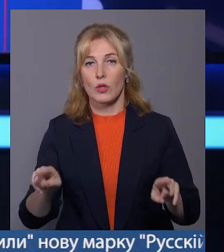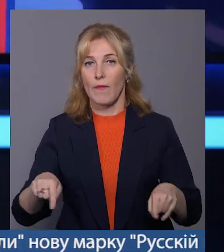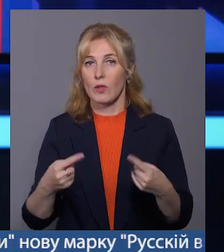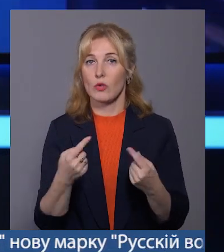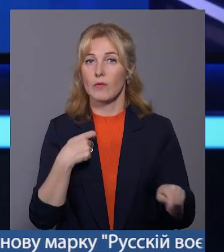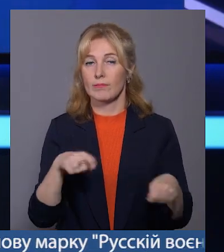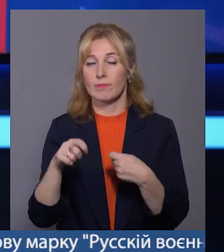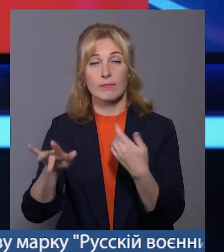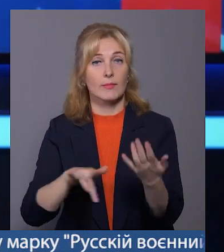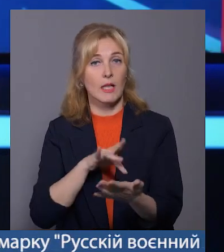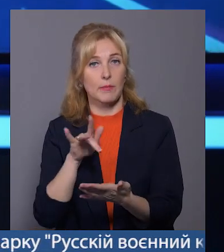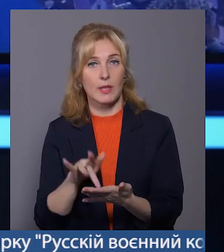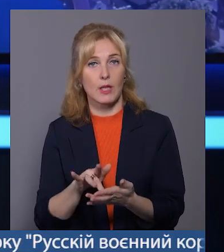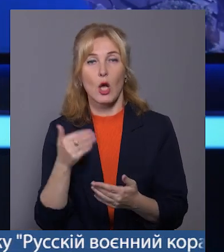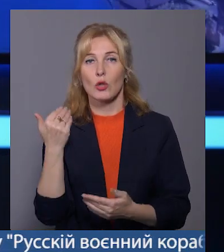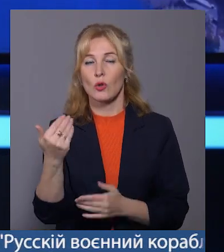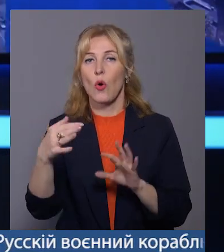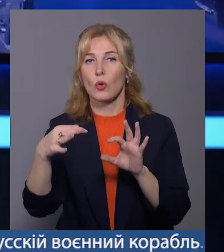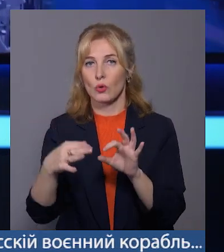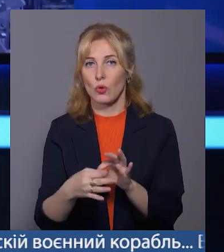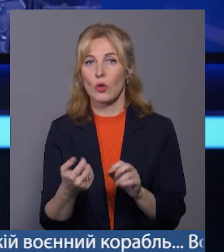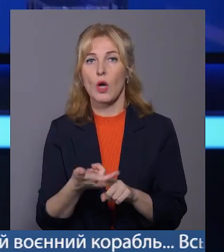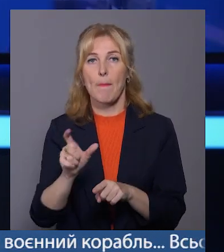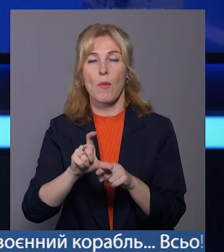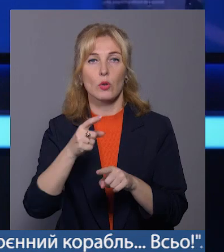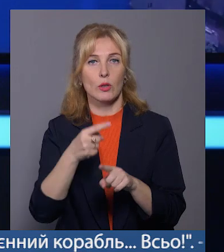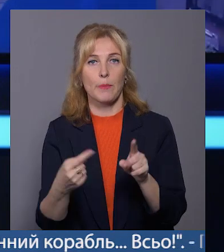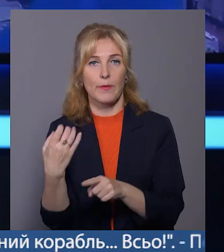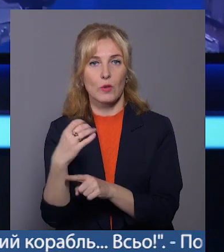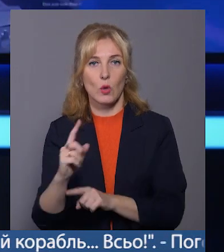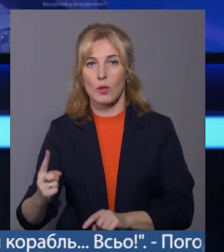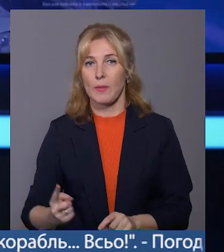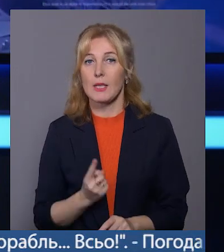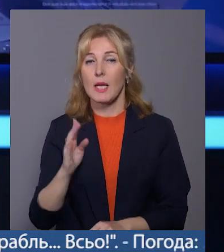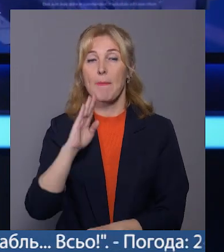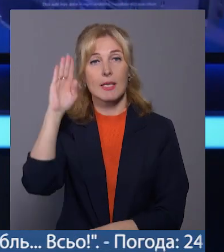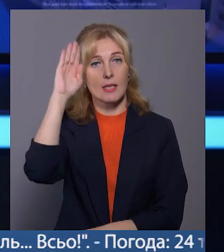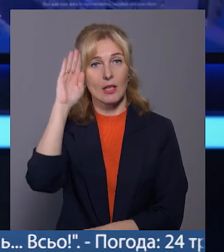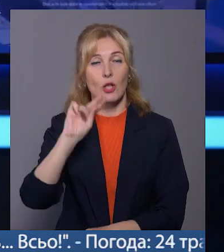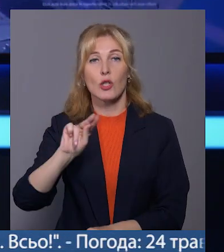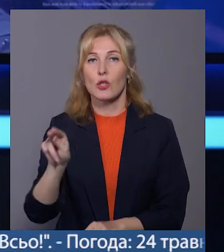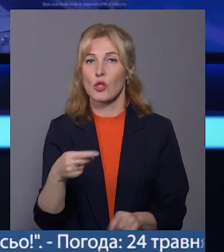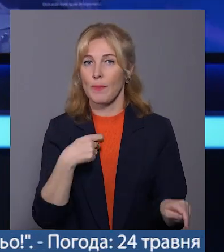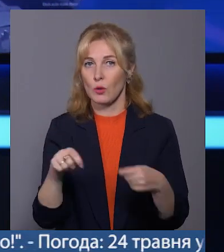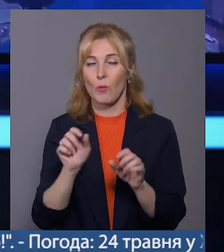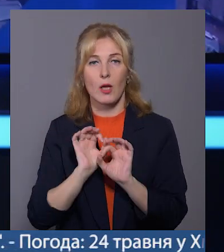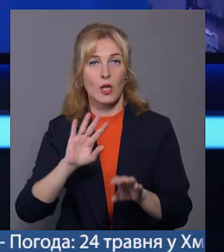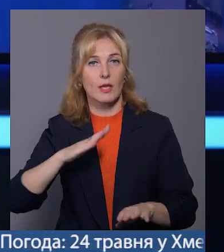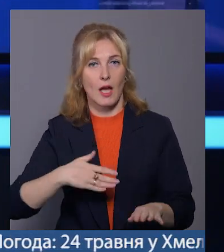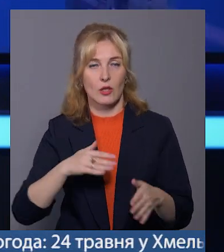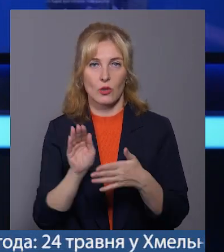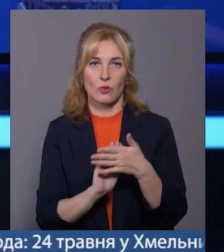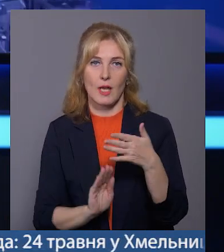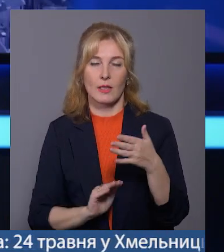ярмарок у середмісті. До нього долучилися понад пів сотні майстрів та майстринь. Чим торгували, розкаже Аліна